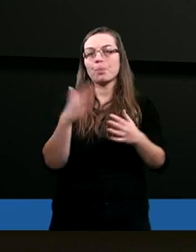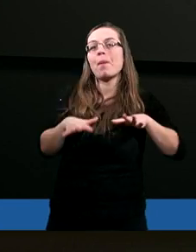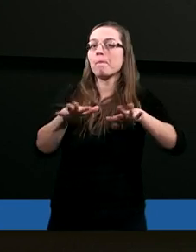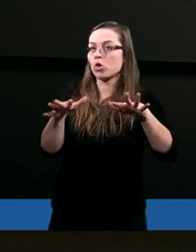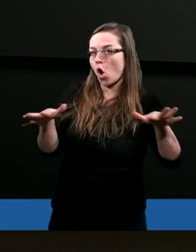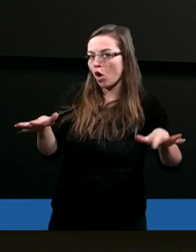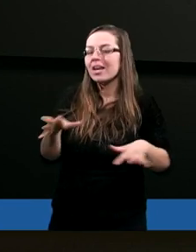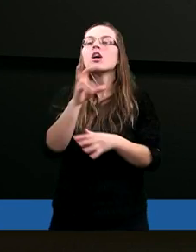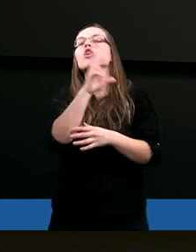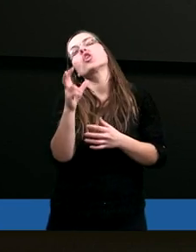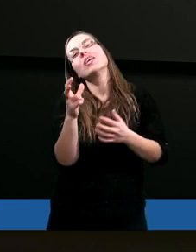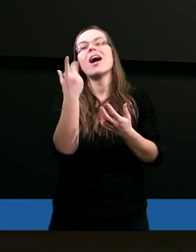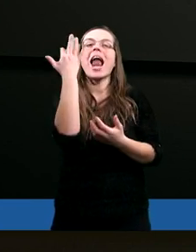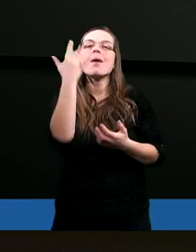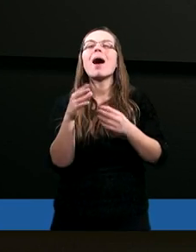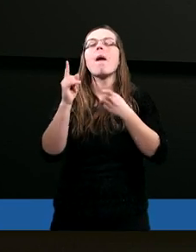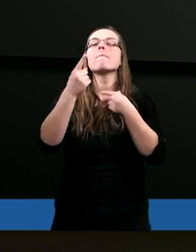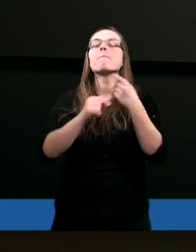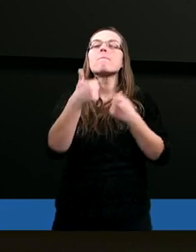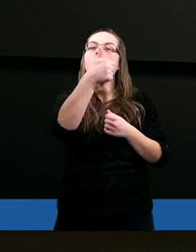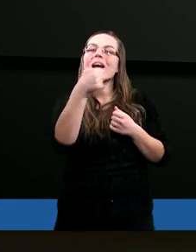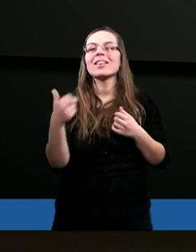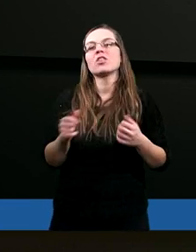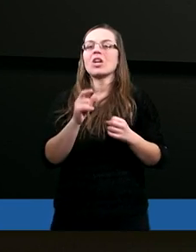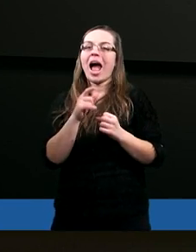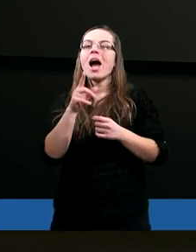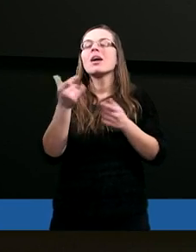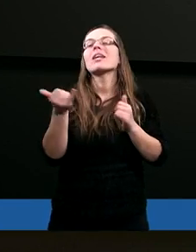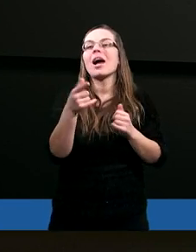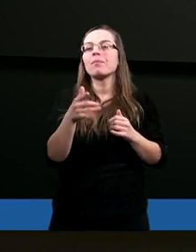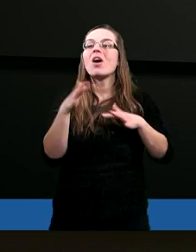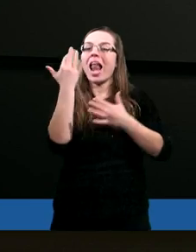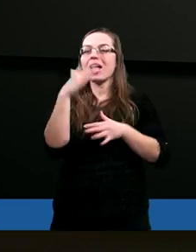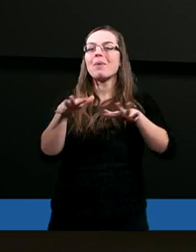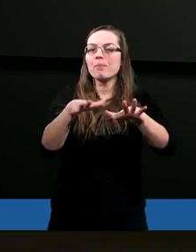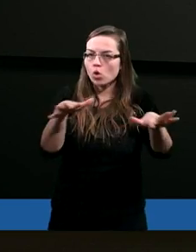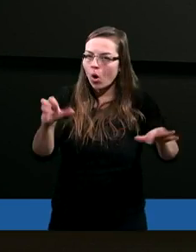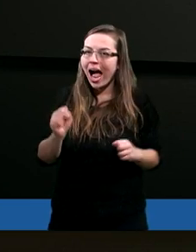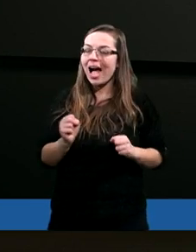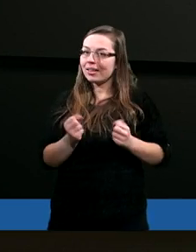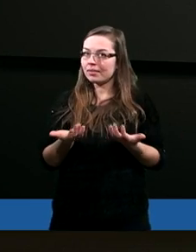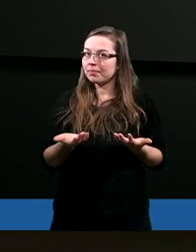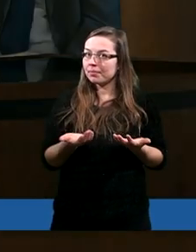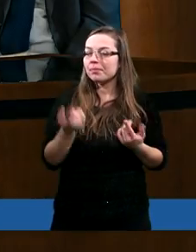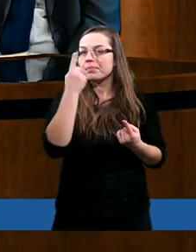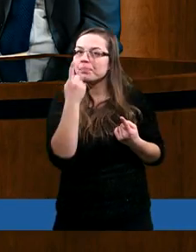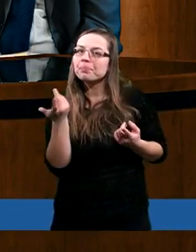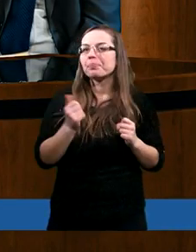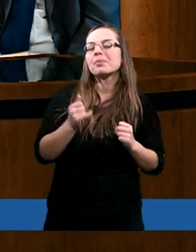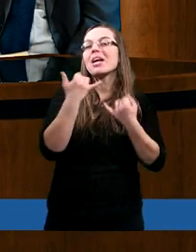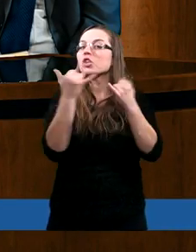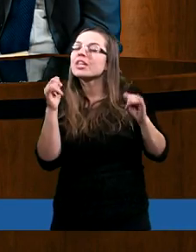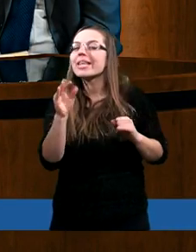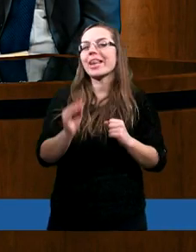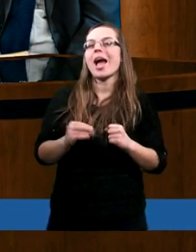bo w liczbie pojedynczej to jest El po hebrajsku. W liczbie mnogiej? Elohim.